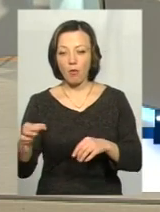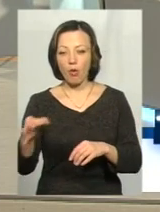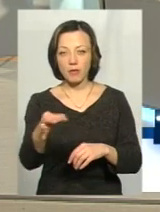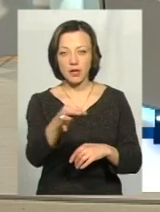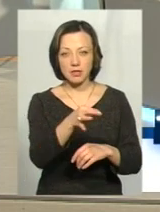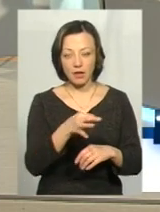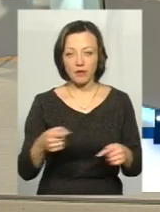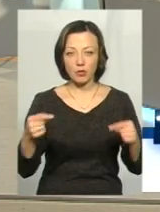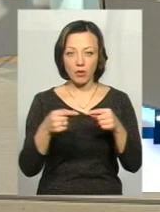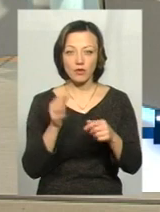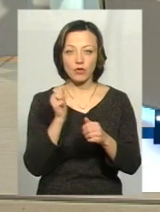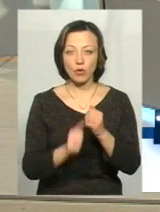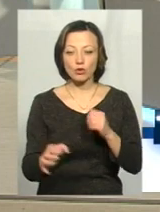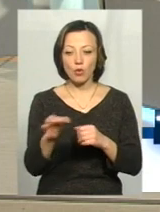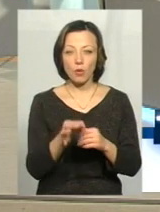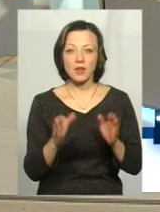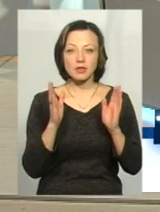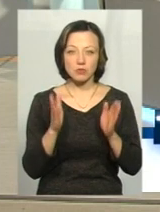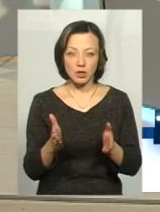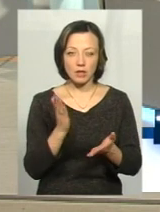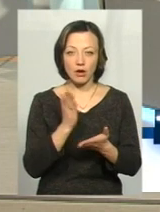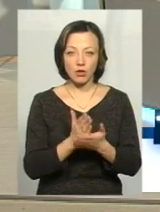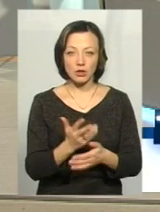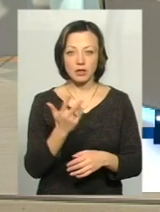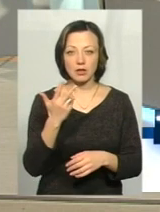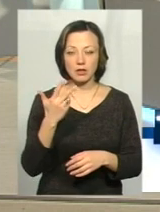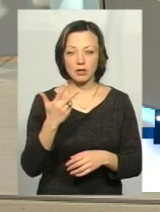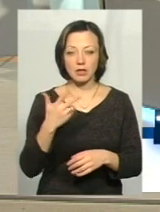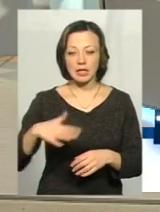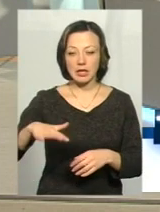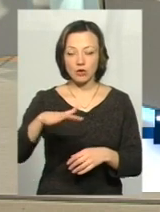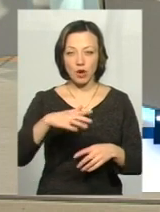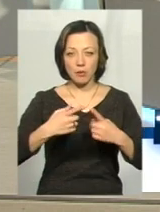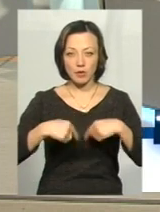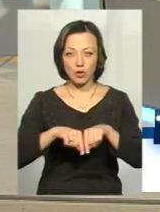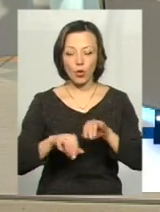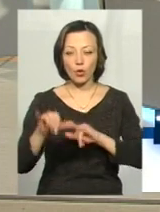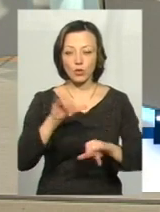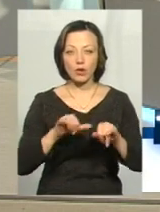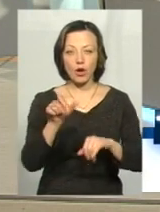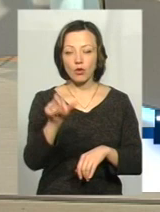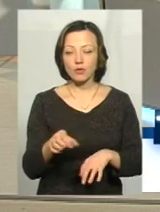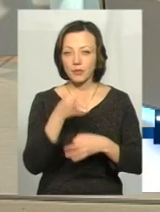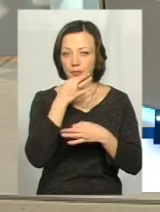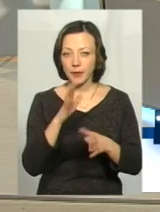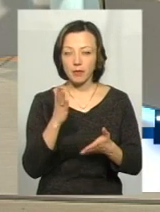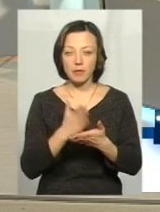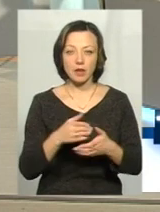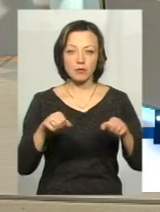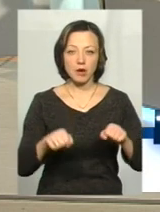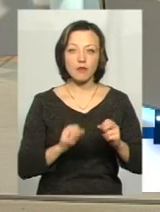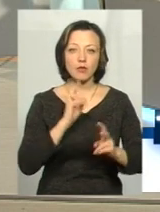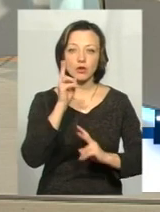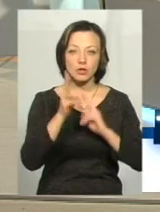областях. Відповідно, в кожній області буде знаходитись структурний територіальний підрозділ, куди кожна особа буде мати право